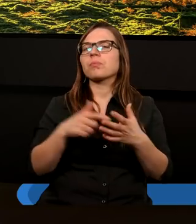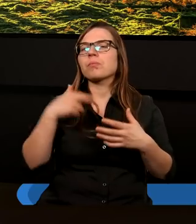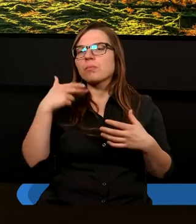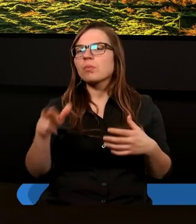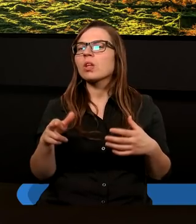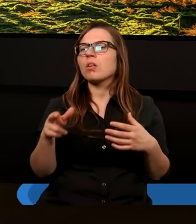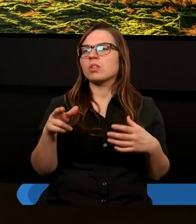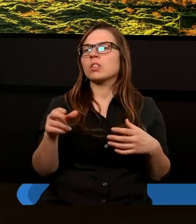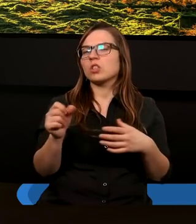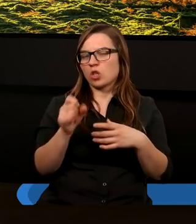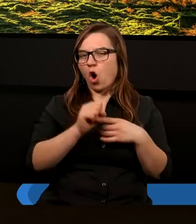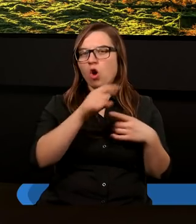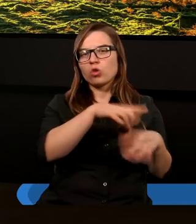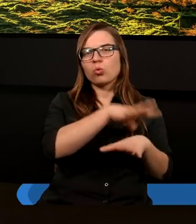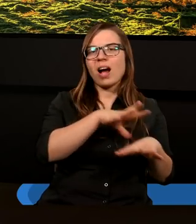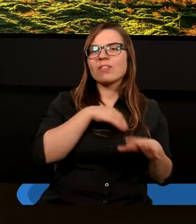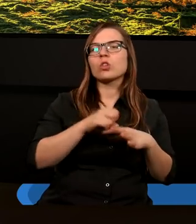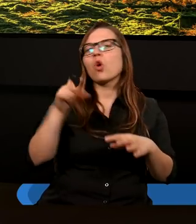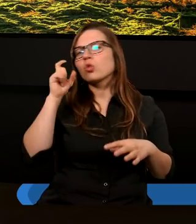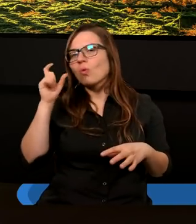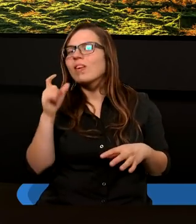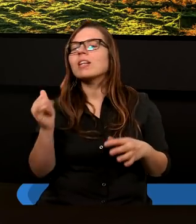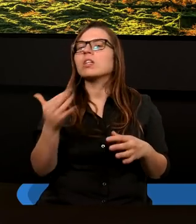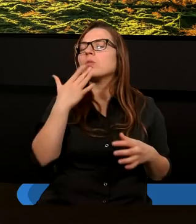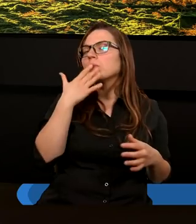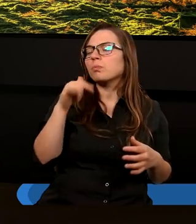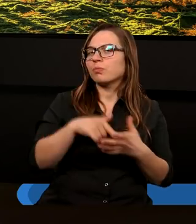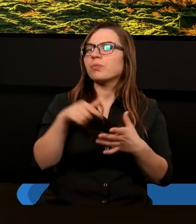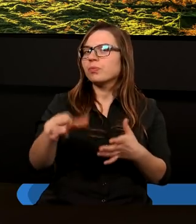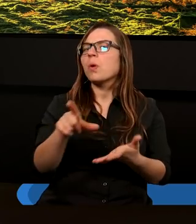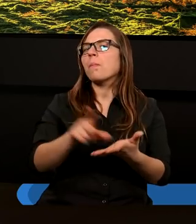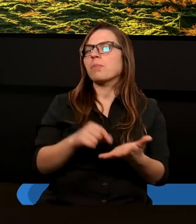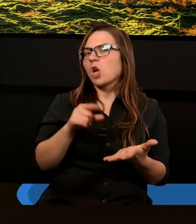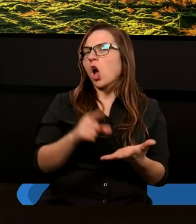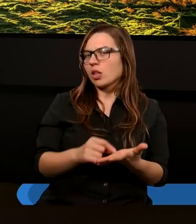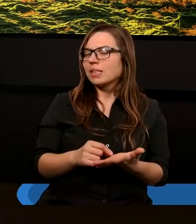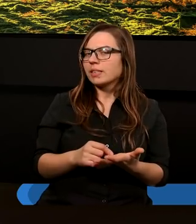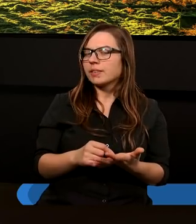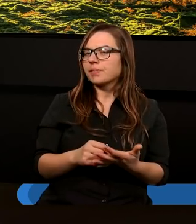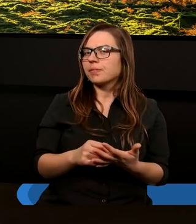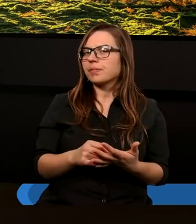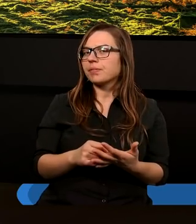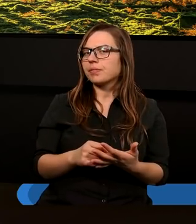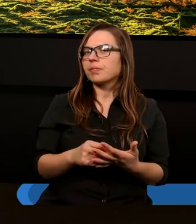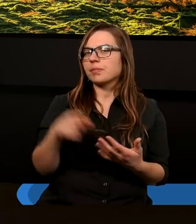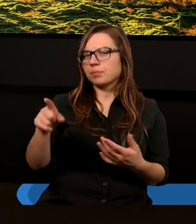Świętego do człowieka. Co robi Piotr, kiedy jest postawiony przed swoimi braćmi,